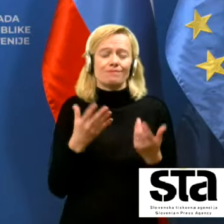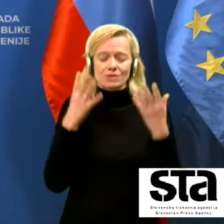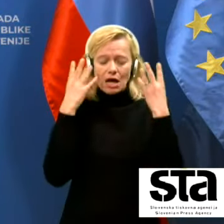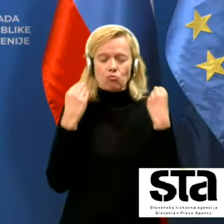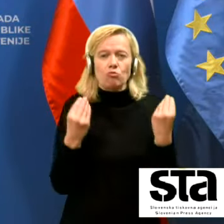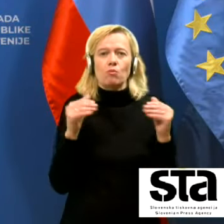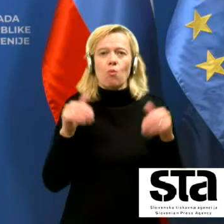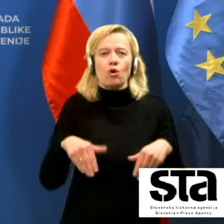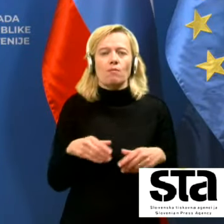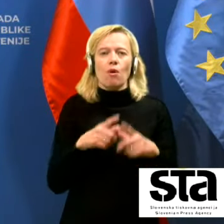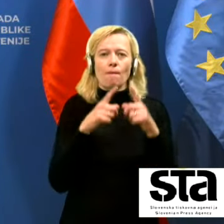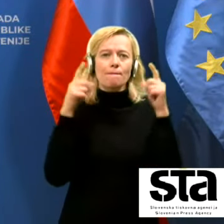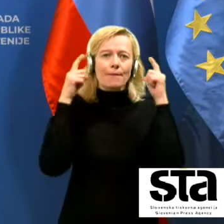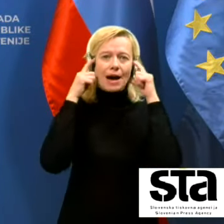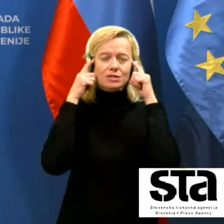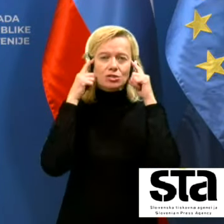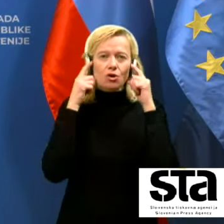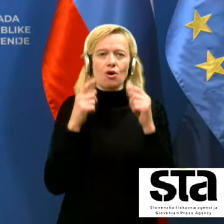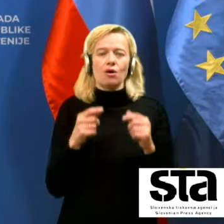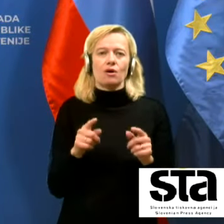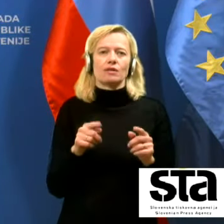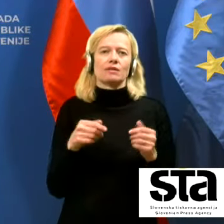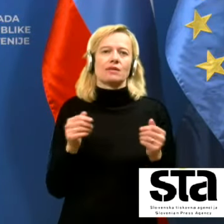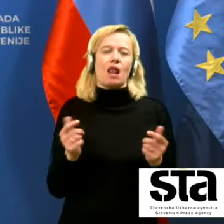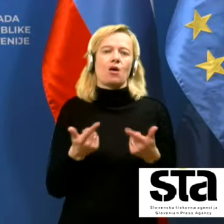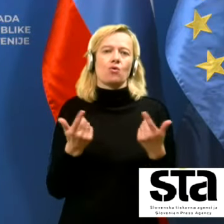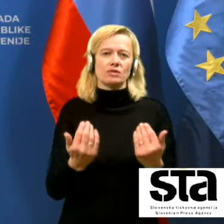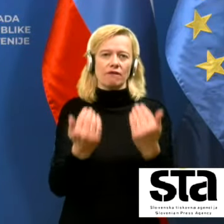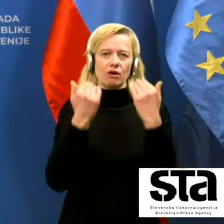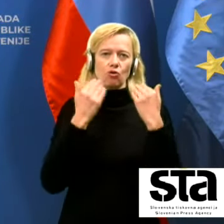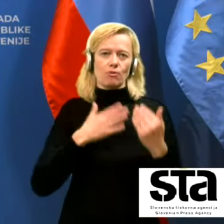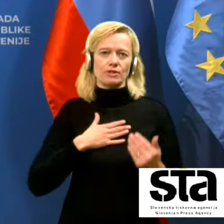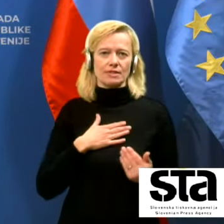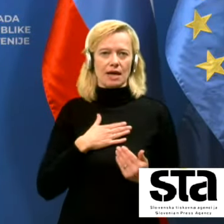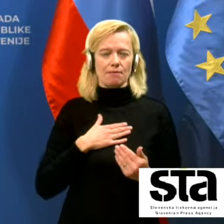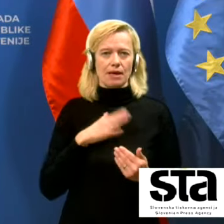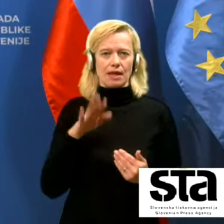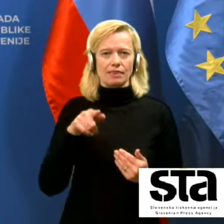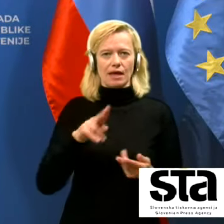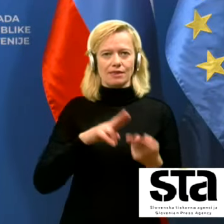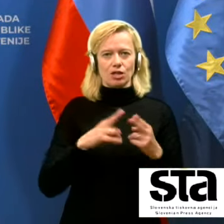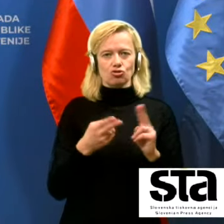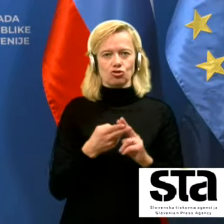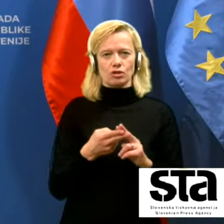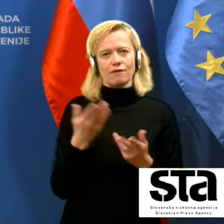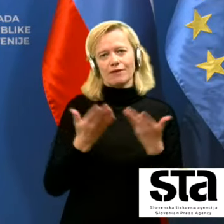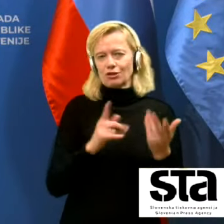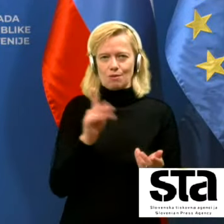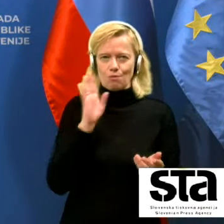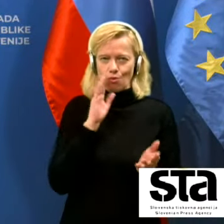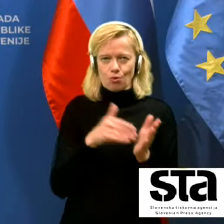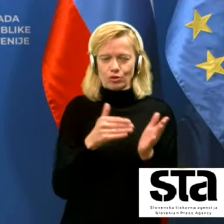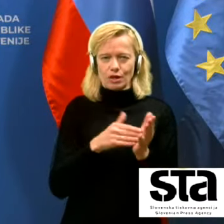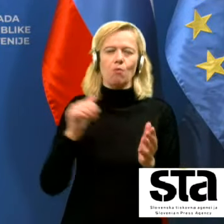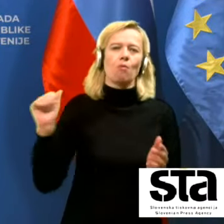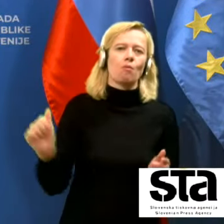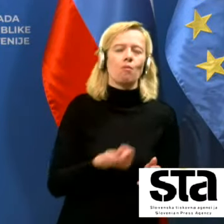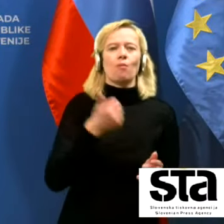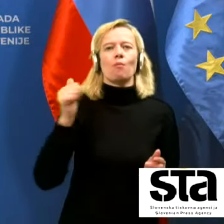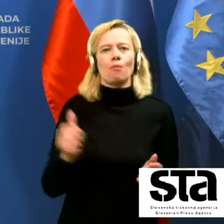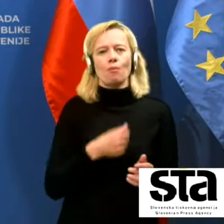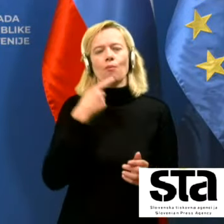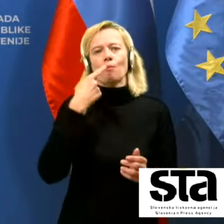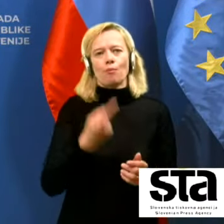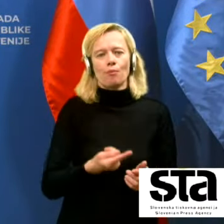zaščitno masko in zavarujemo sebe in druge na ta način verjetno ne bo več potrebno posebej povdaljati in pisati da je